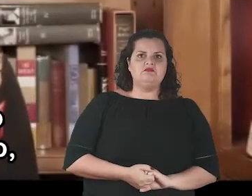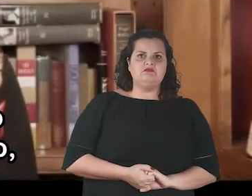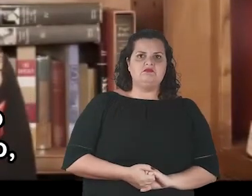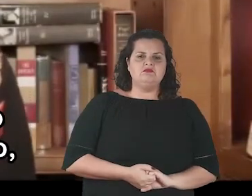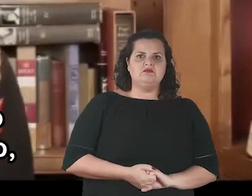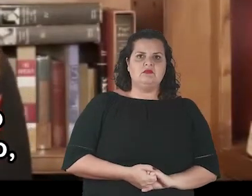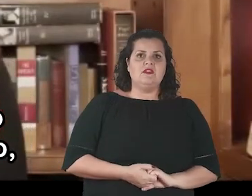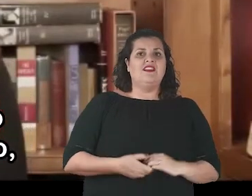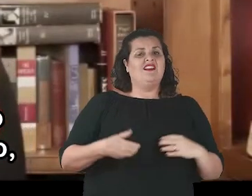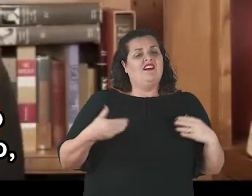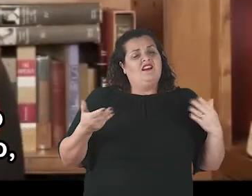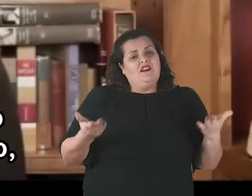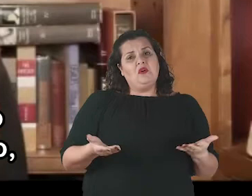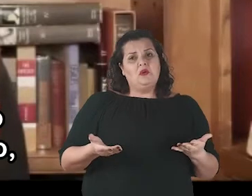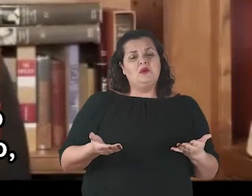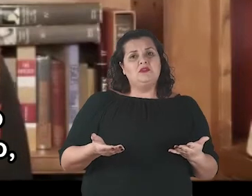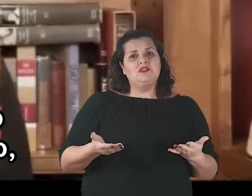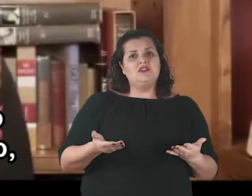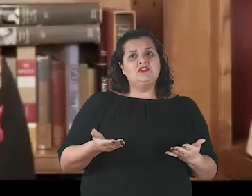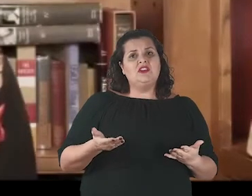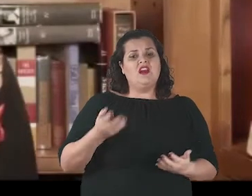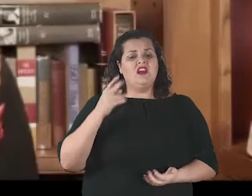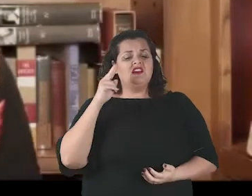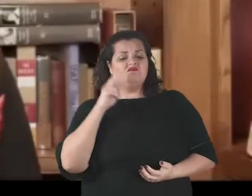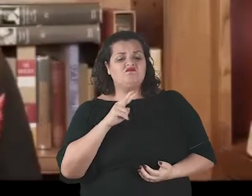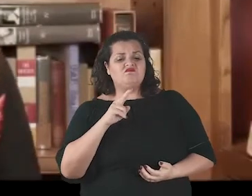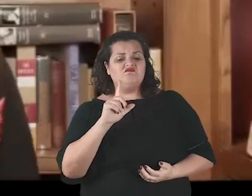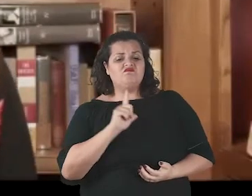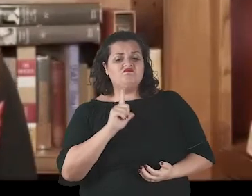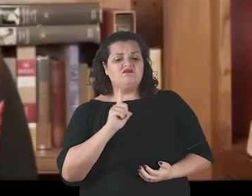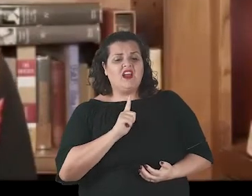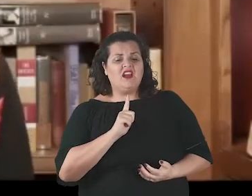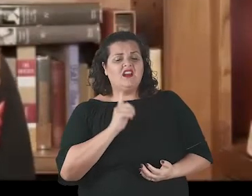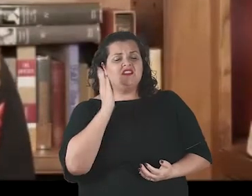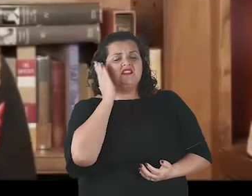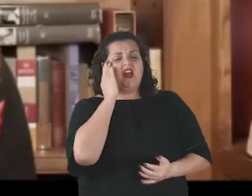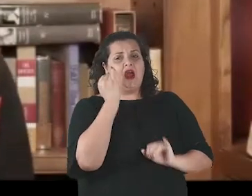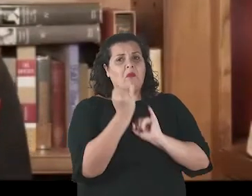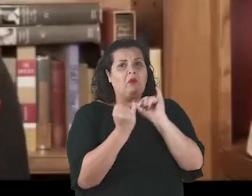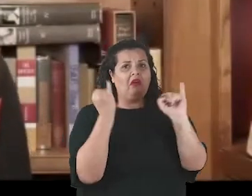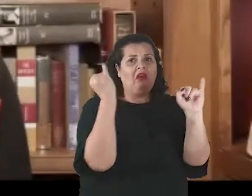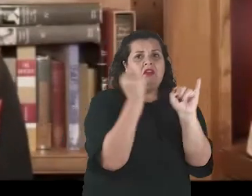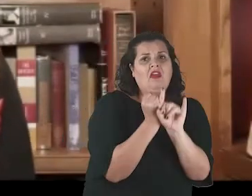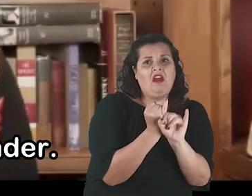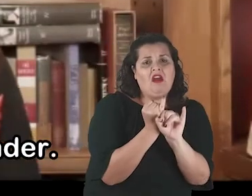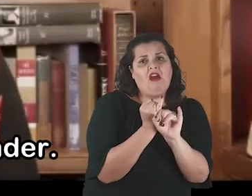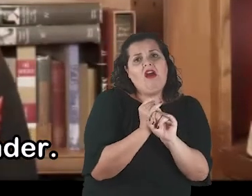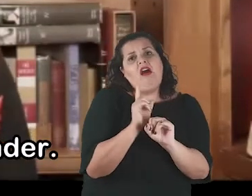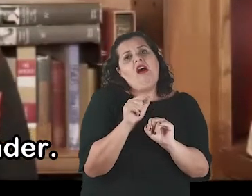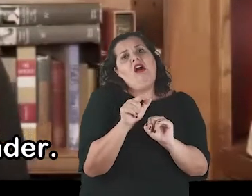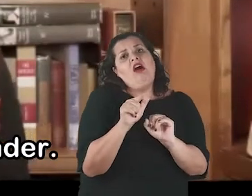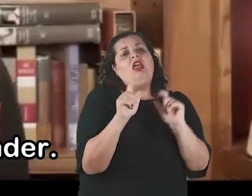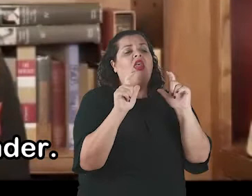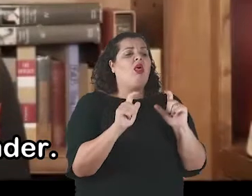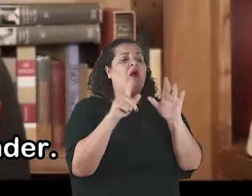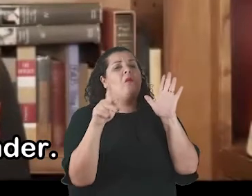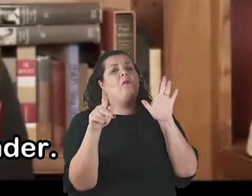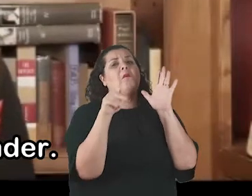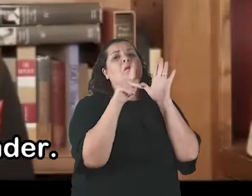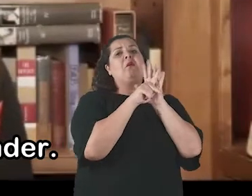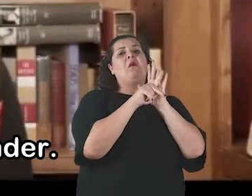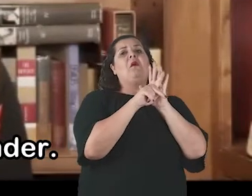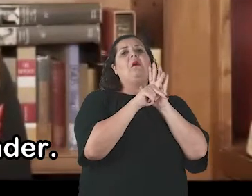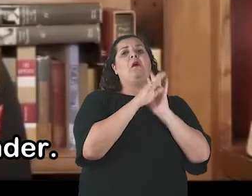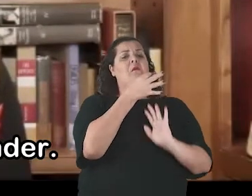space for voice and connection. It fell quickly to market forces that we could not see